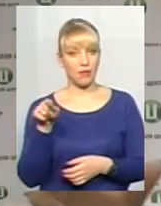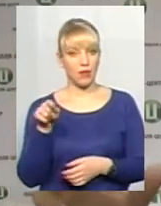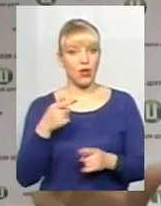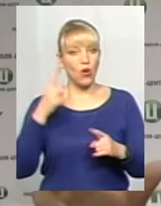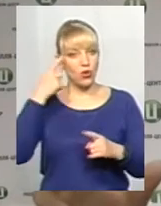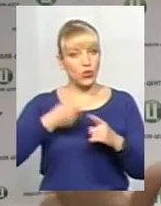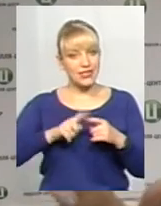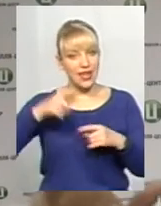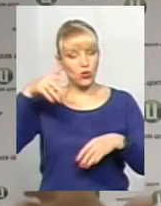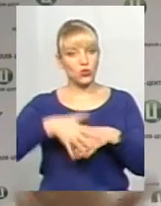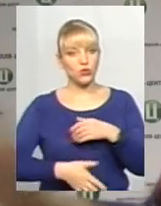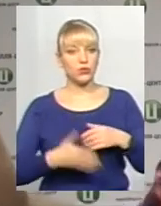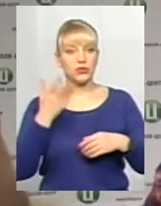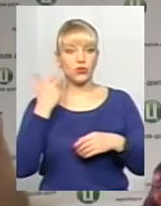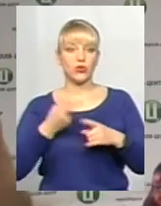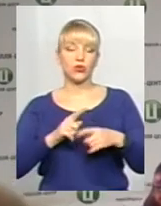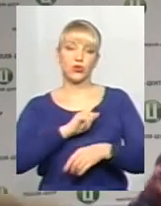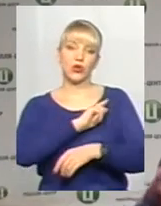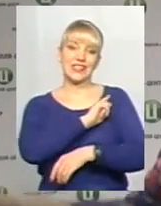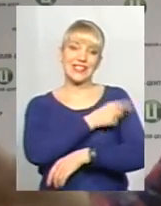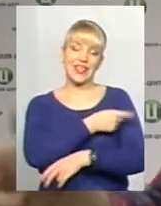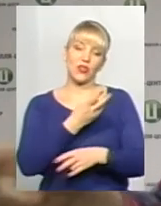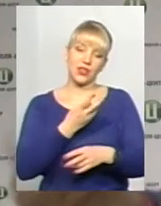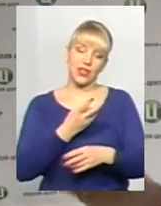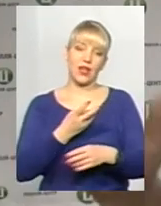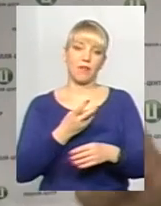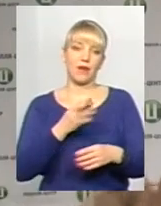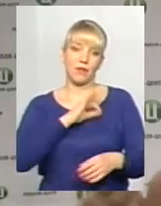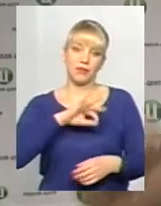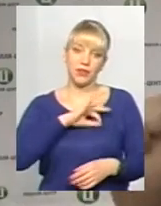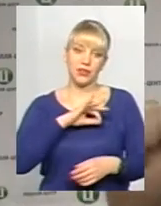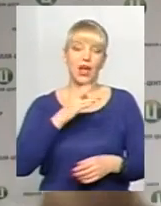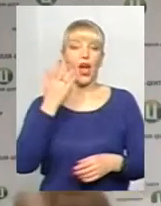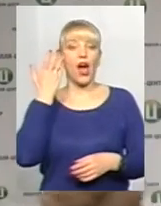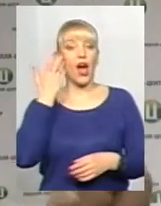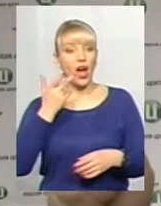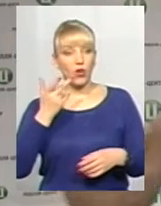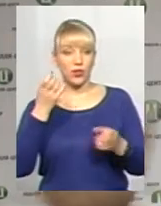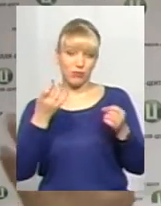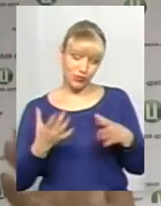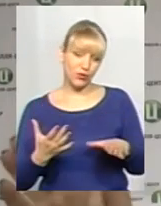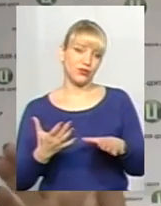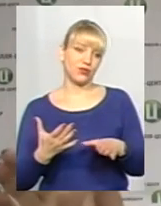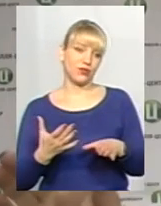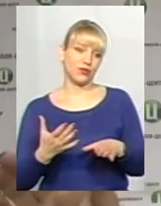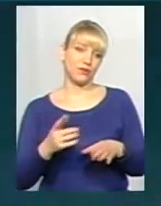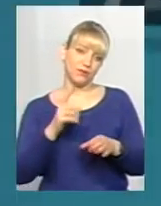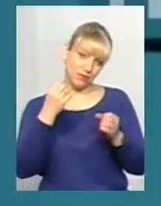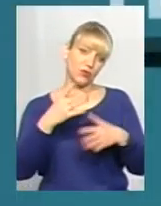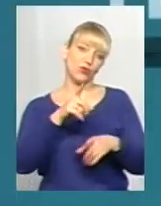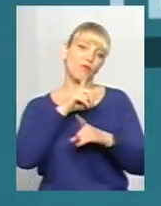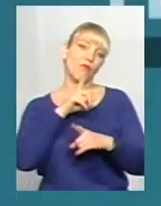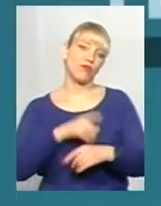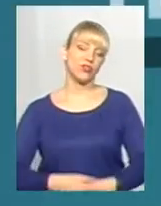розуміння, коли цю силу треба примінити, коли просто, скажімо так, просто помовчати.